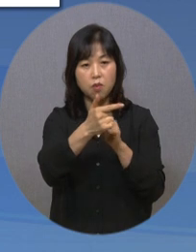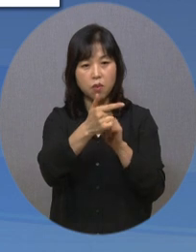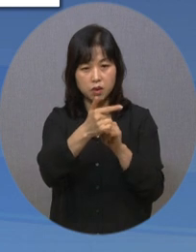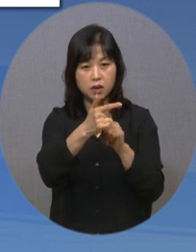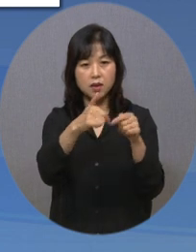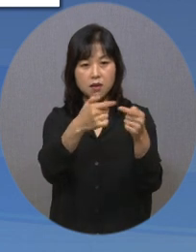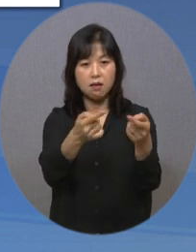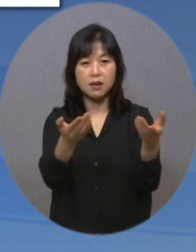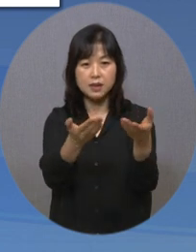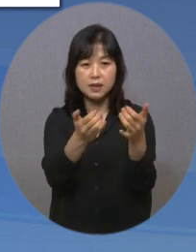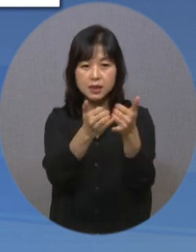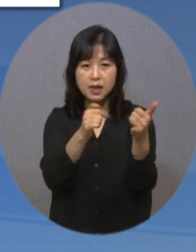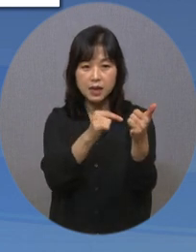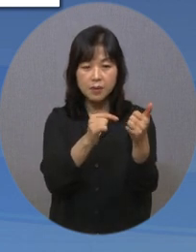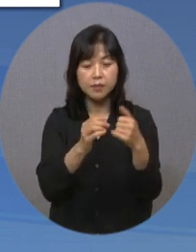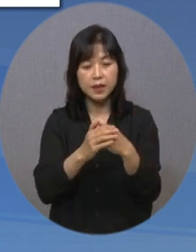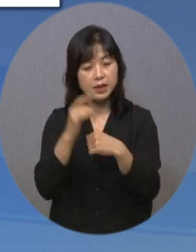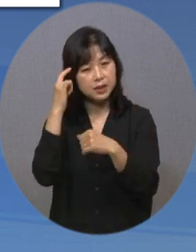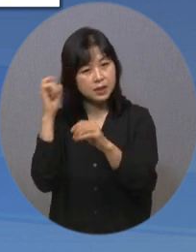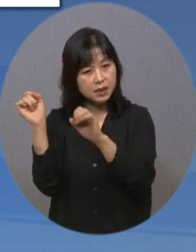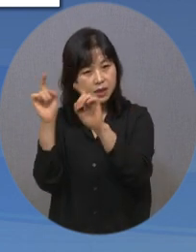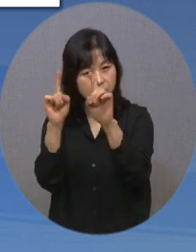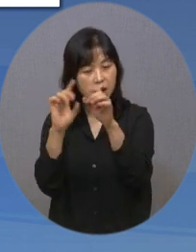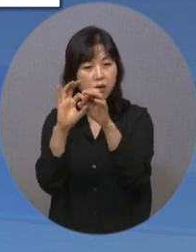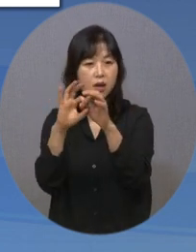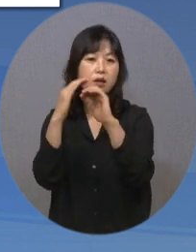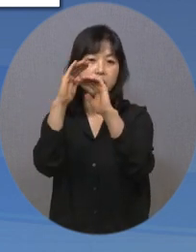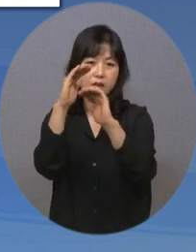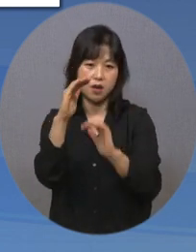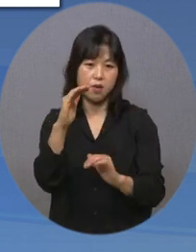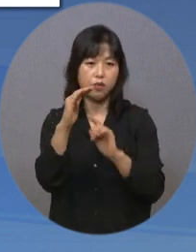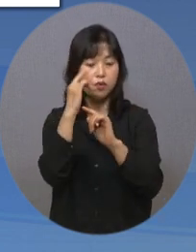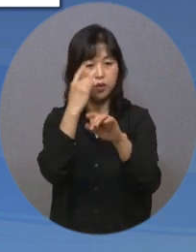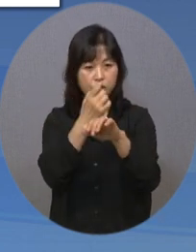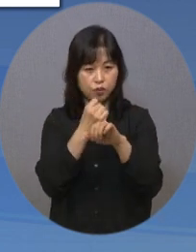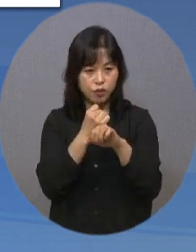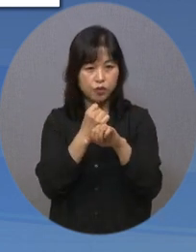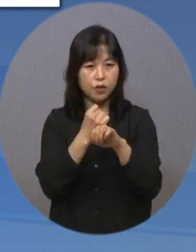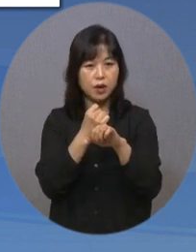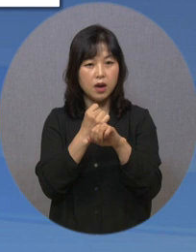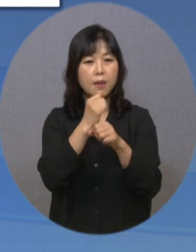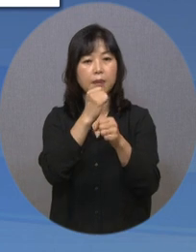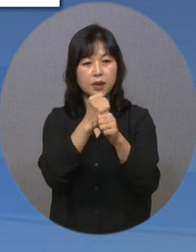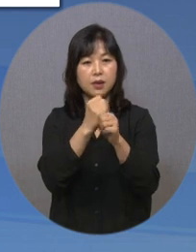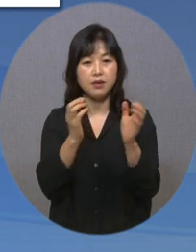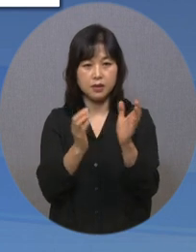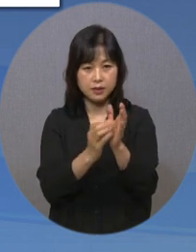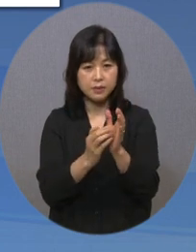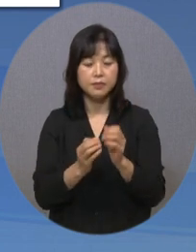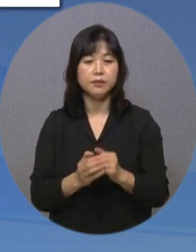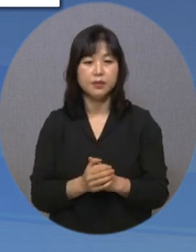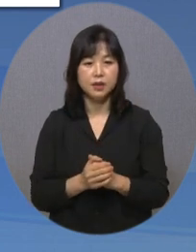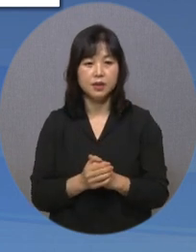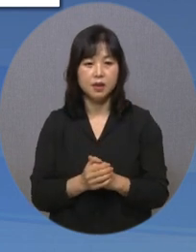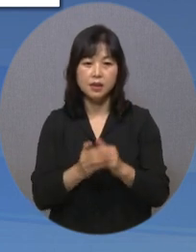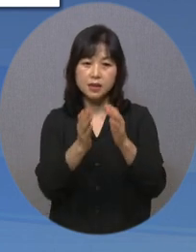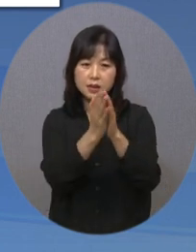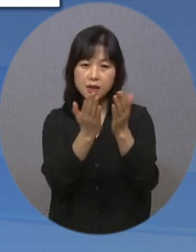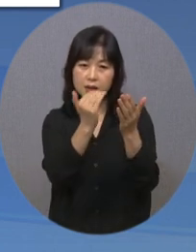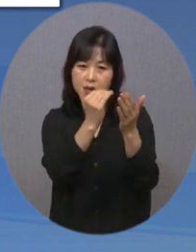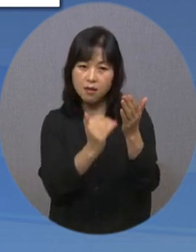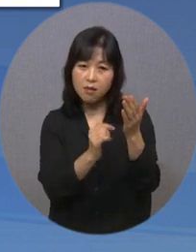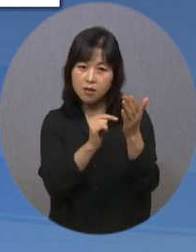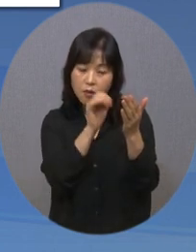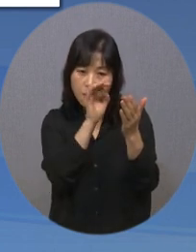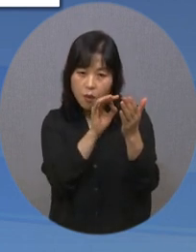전문적인 인지재활 기반의 내용으로 직접 연구 제작했으며 진행자용 지침서를 따로더 돌봄